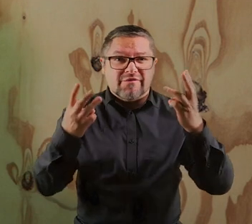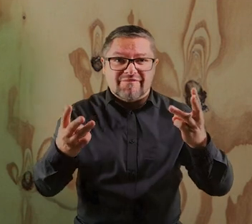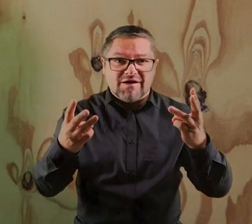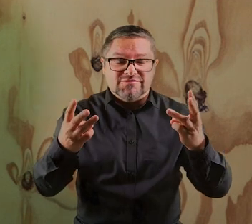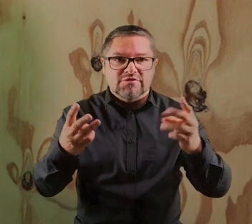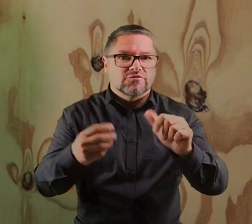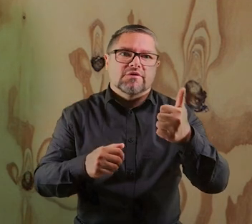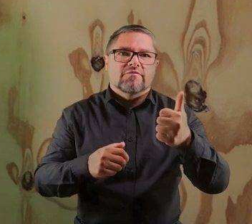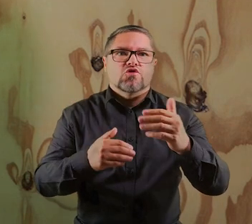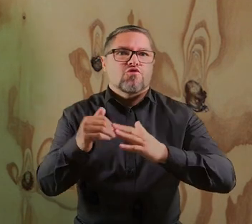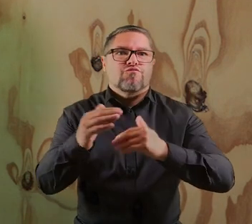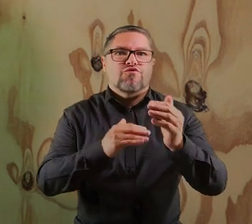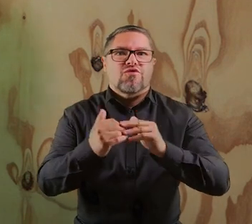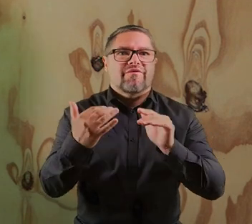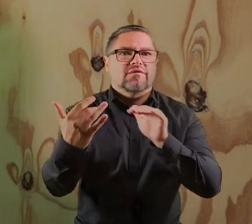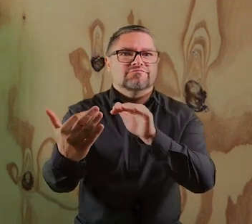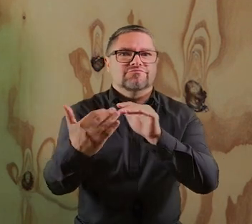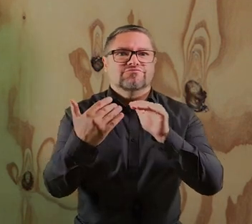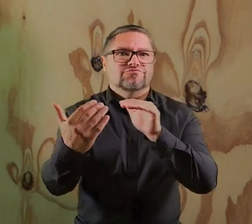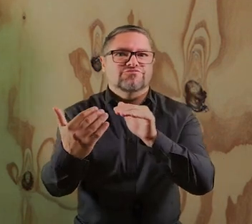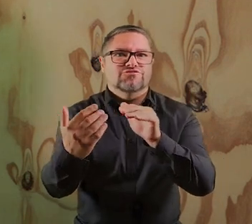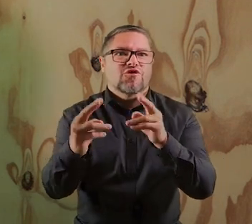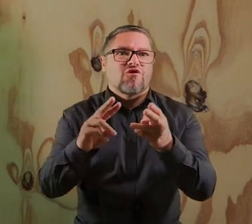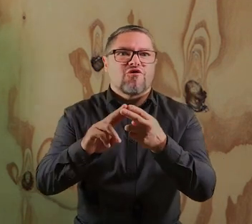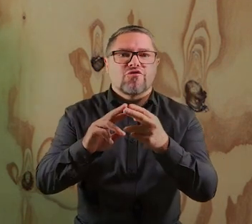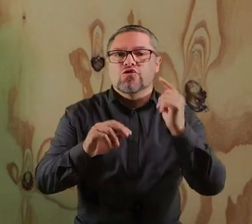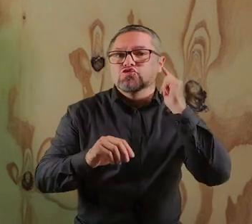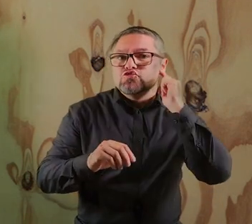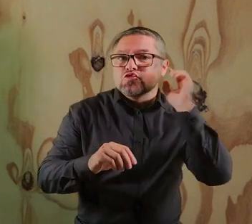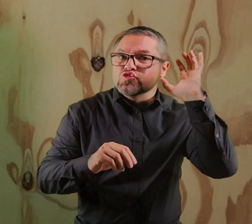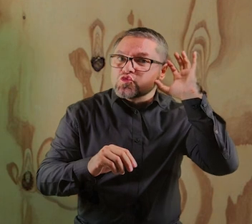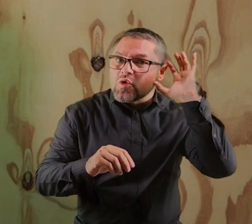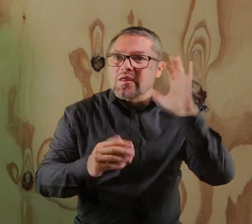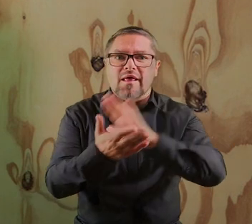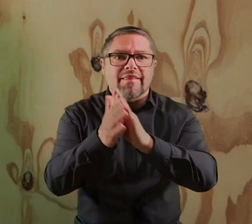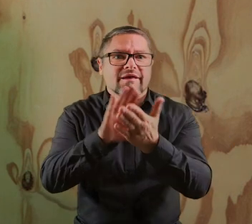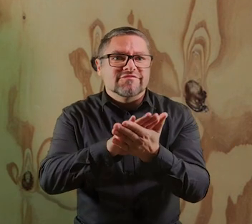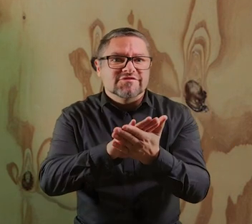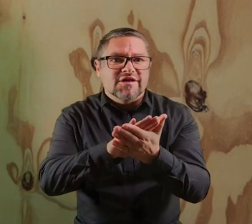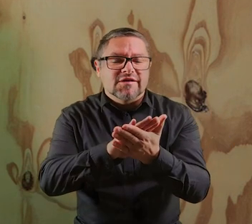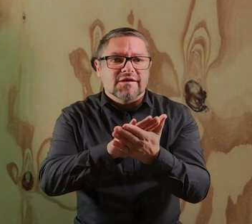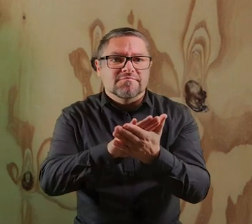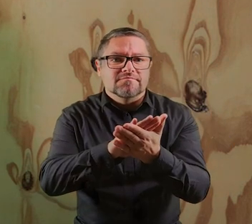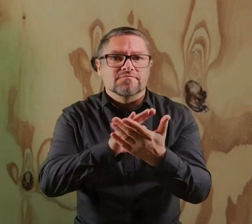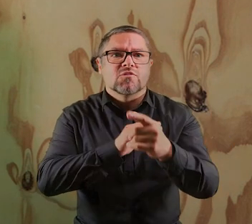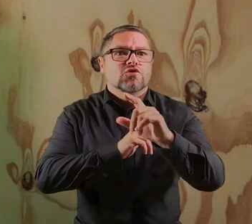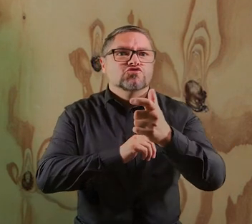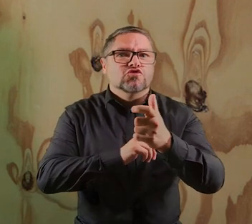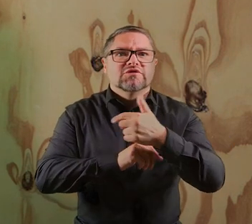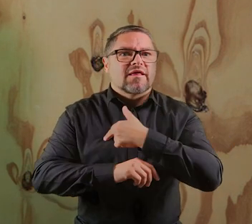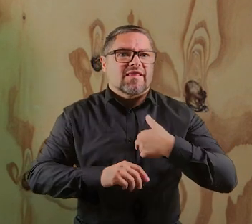to przede wszystkim rozbudowanie relacji, słuchanie siebie nawzajem, usłyszenie, co jest